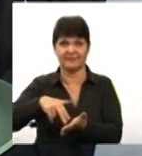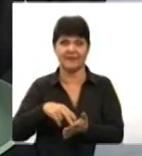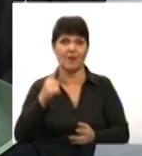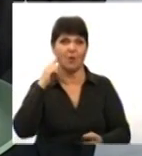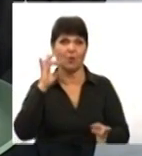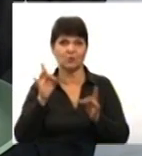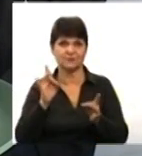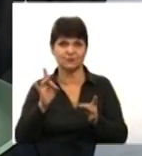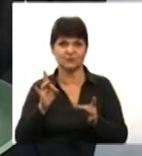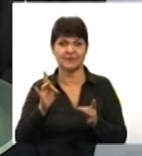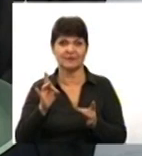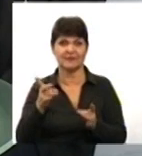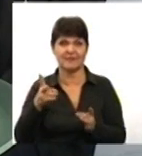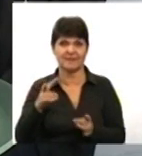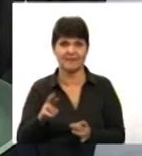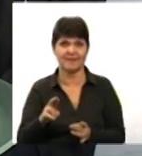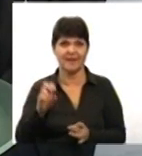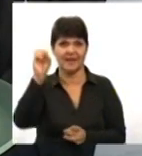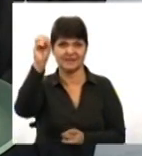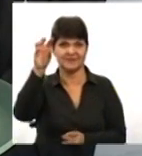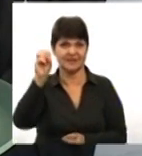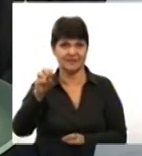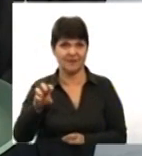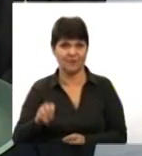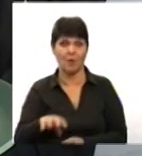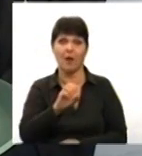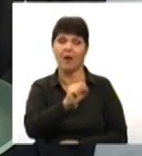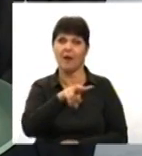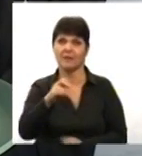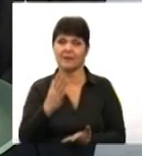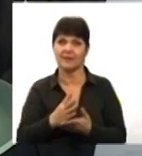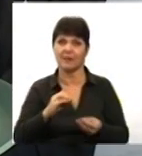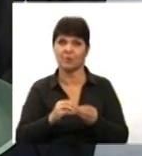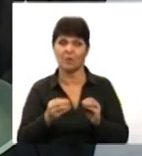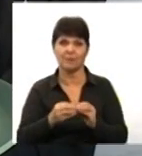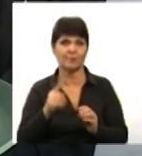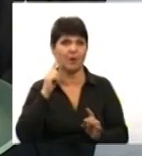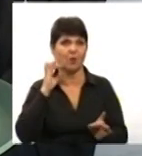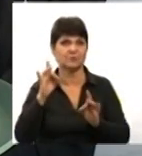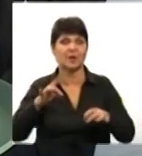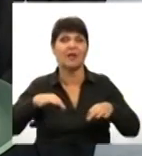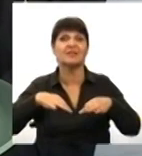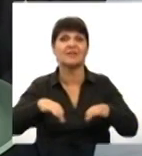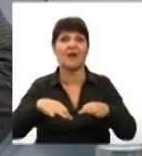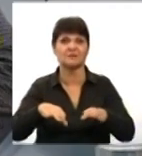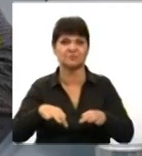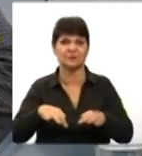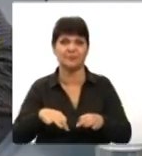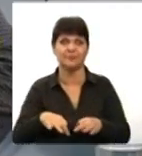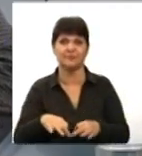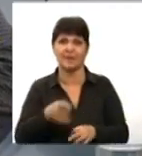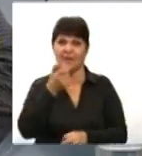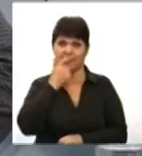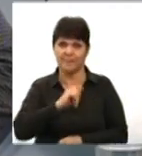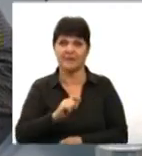світлофори, але є проблеми з озвучуванням транспорту, наприклад. Паняна, ви кажете про те,